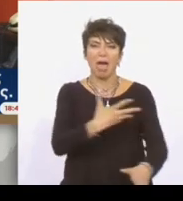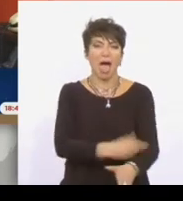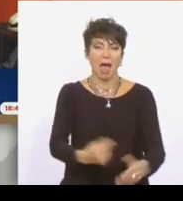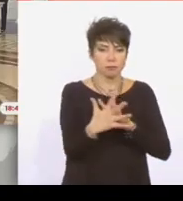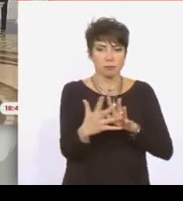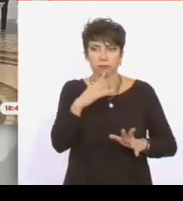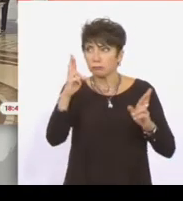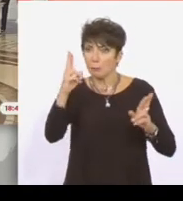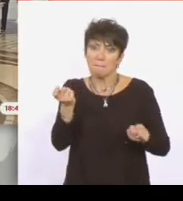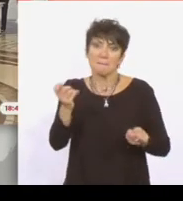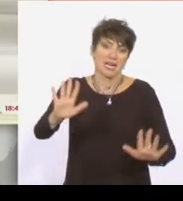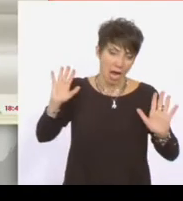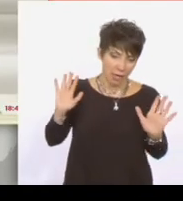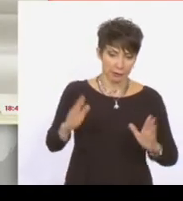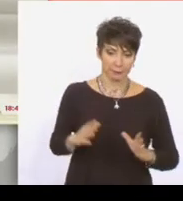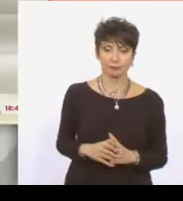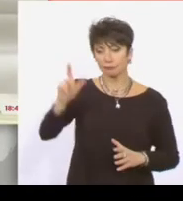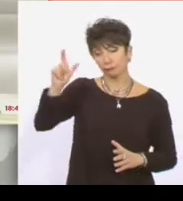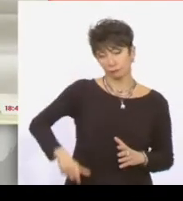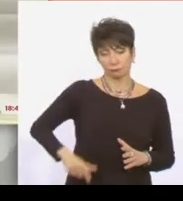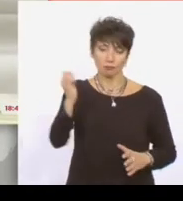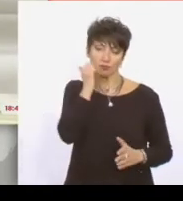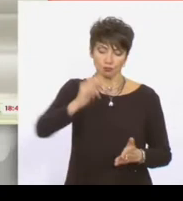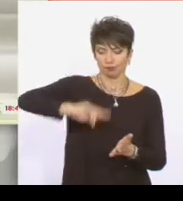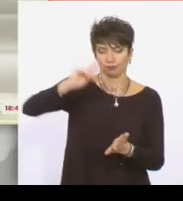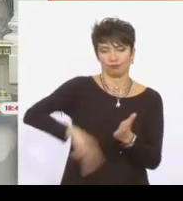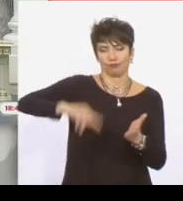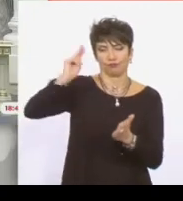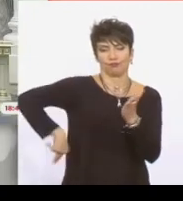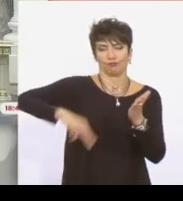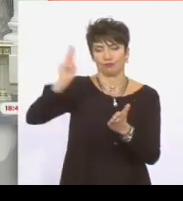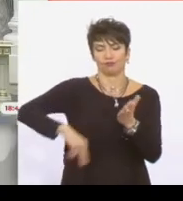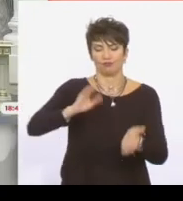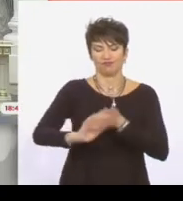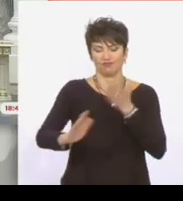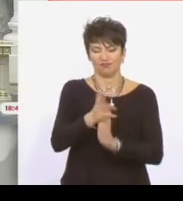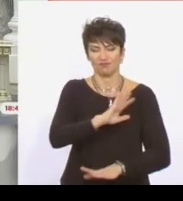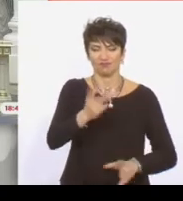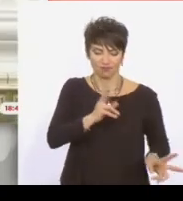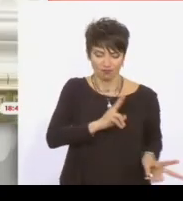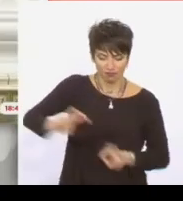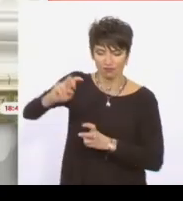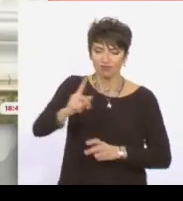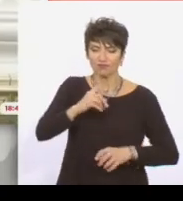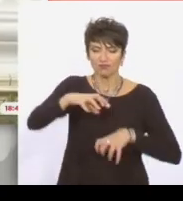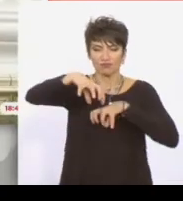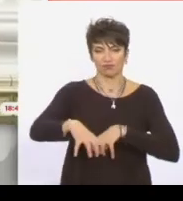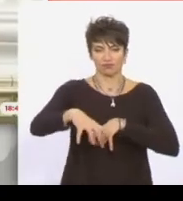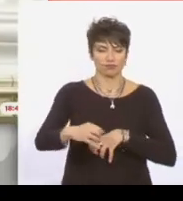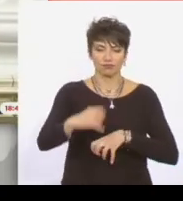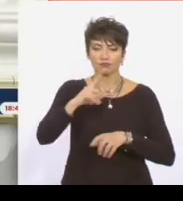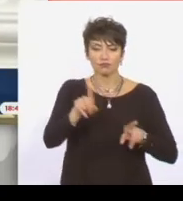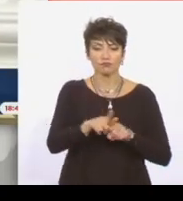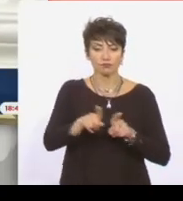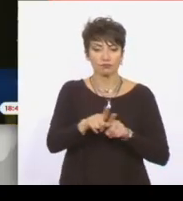Ο Πούτιν υπογράφει αμέσως την αναγνώριση της ανεξαρτησίας και το σύμφωνο συνεργασία. Το ίδιο κάνει και ο